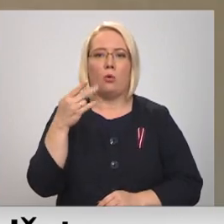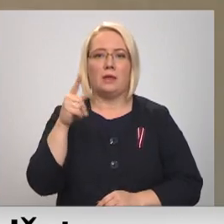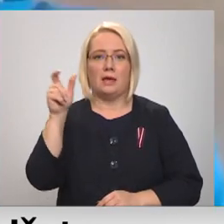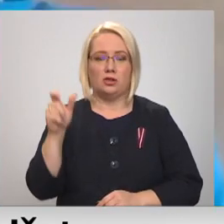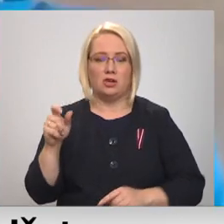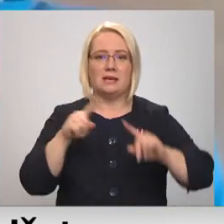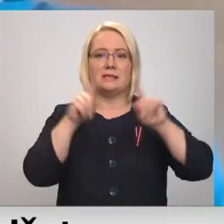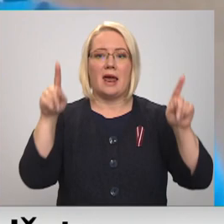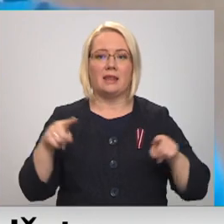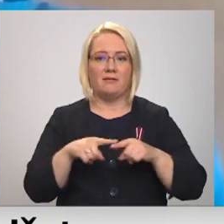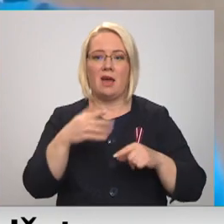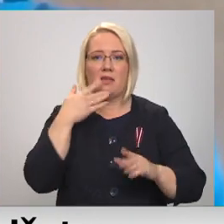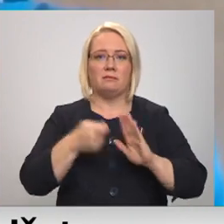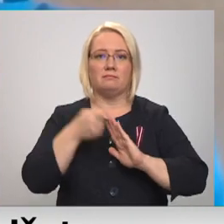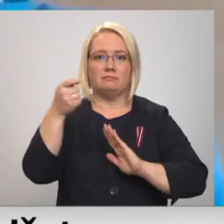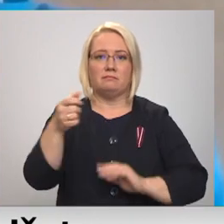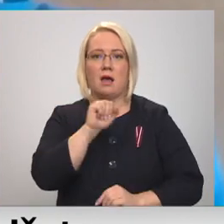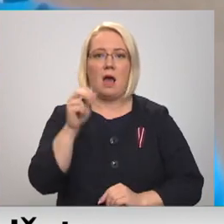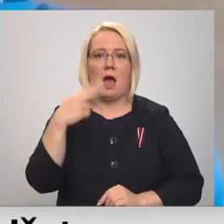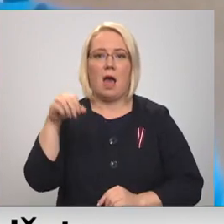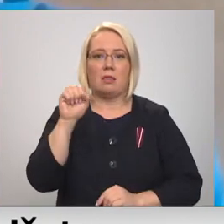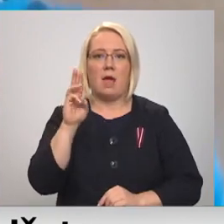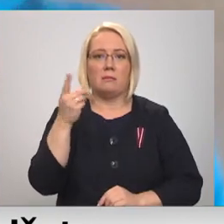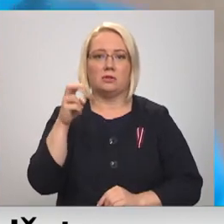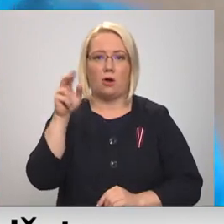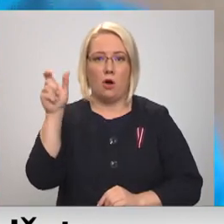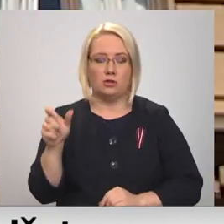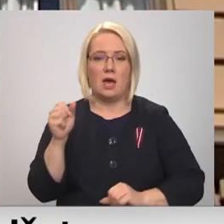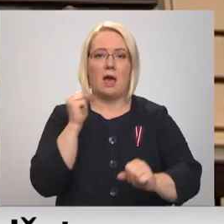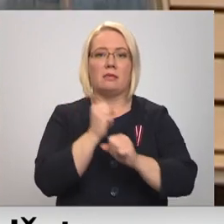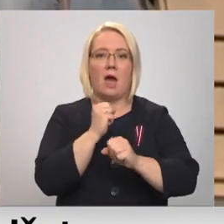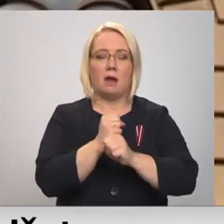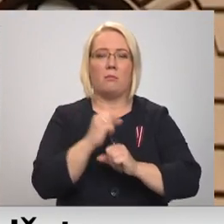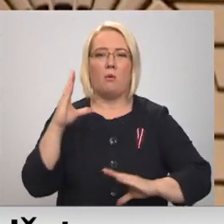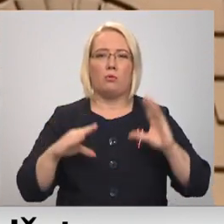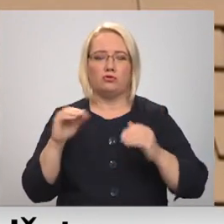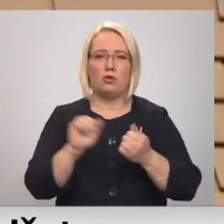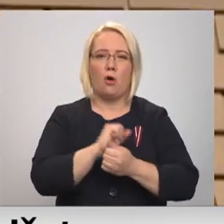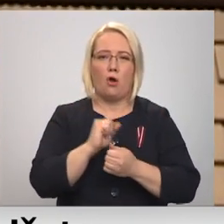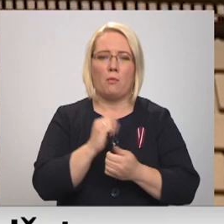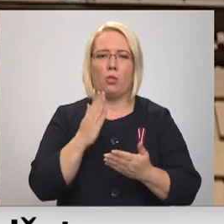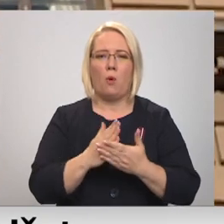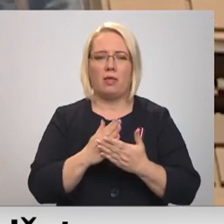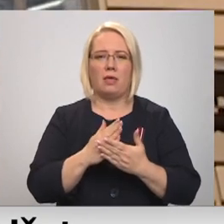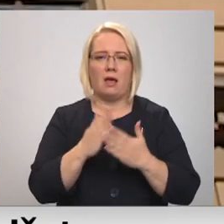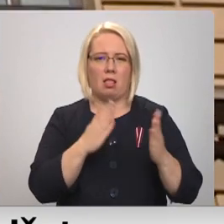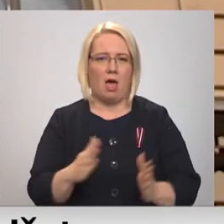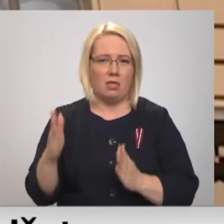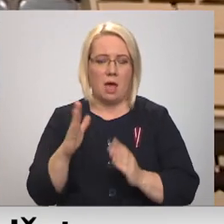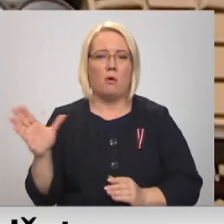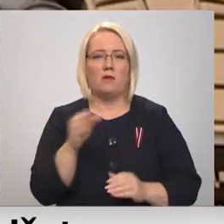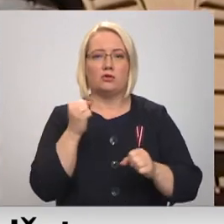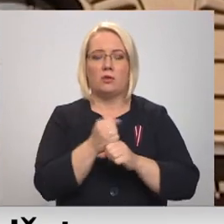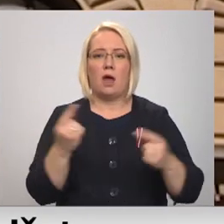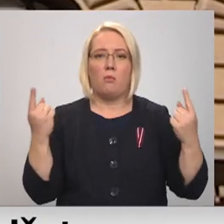nav iesniec arī apvietināja mesošais Jānis Ādamsons. Darbas ar budžeta dokumentiem ritei samērā gausi un teju visu darba laiku deputāta